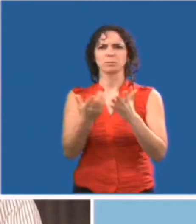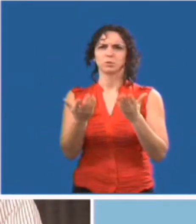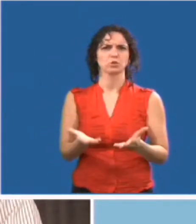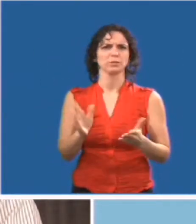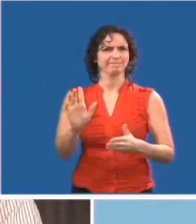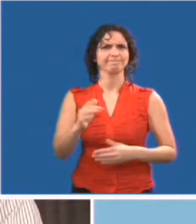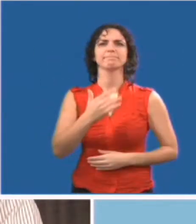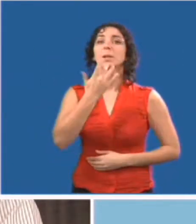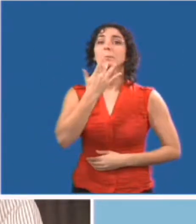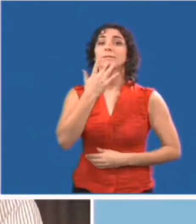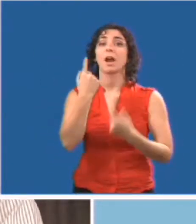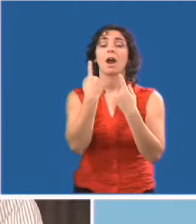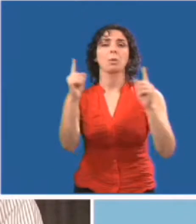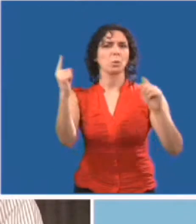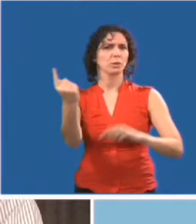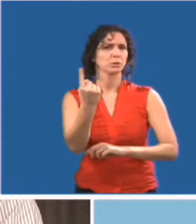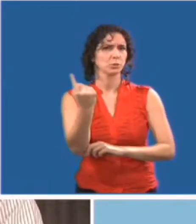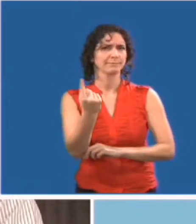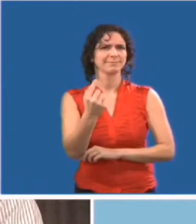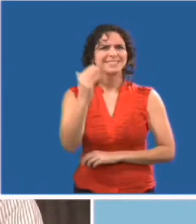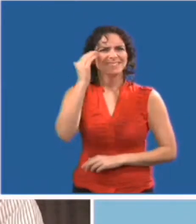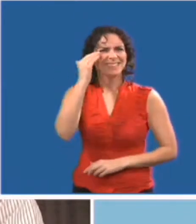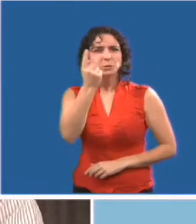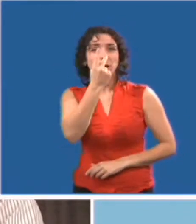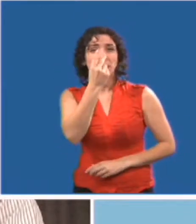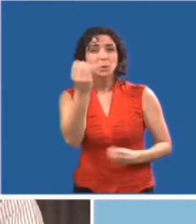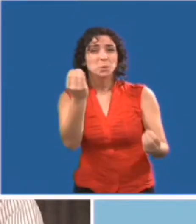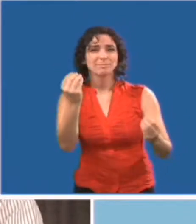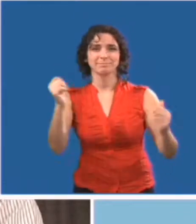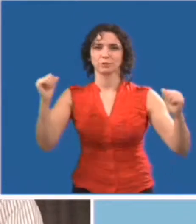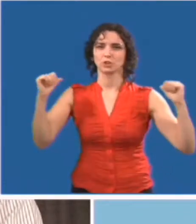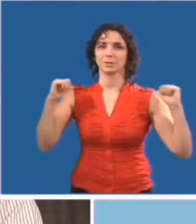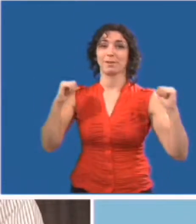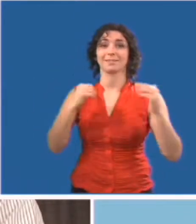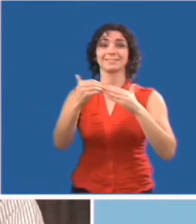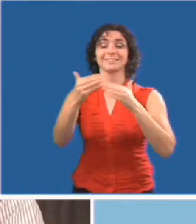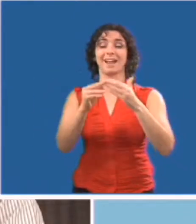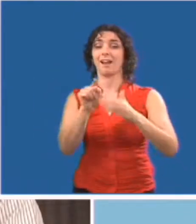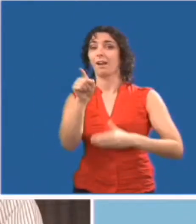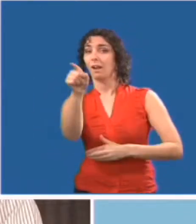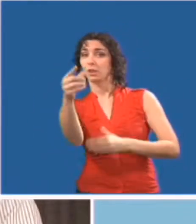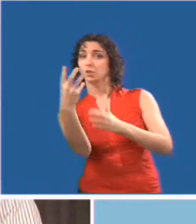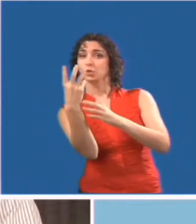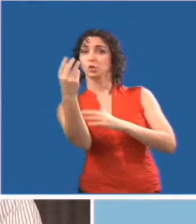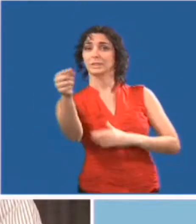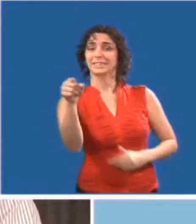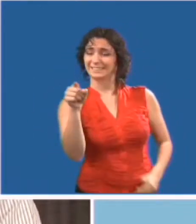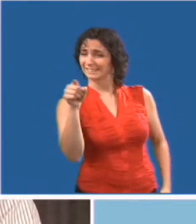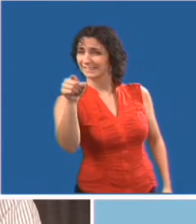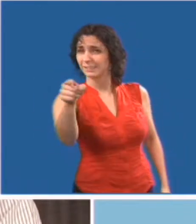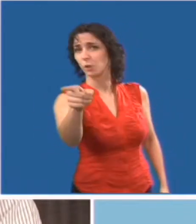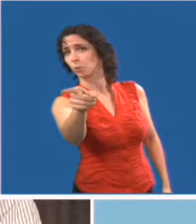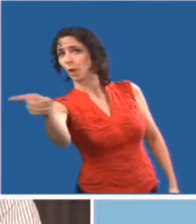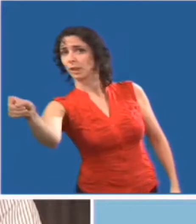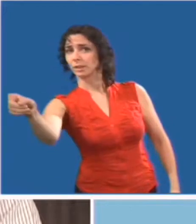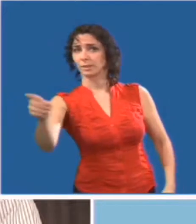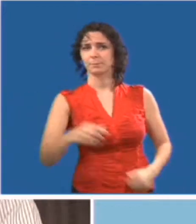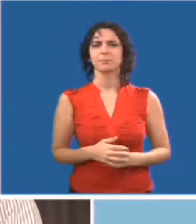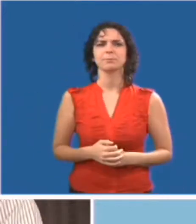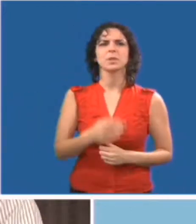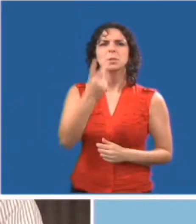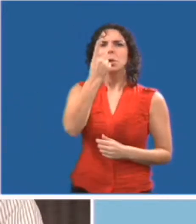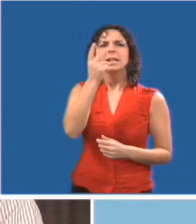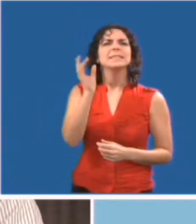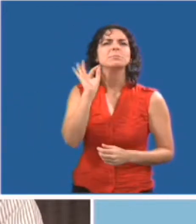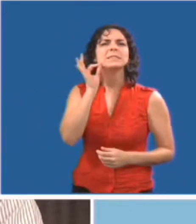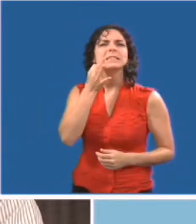Pour commencer, les toilettes se trouvent juste à l'extérieur du gymnase, au fond à droite. Une toilette d'accès